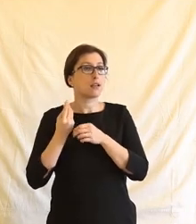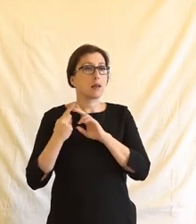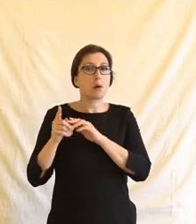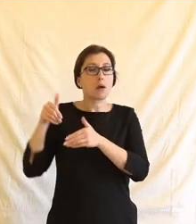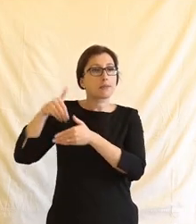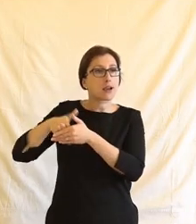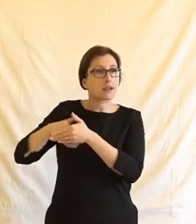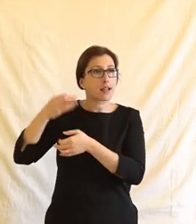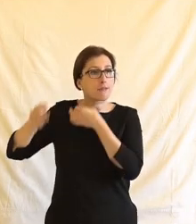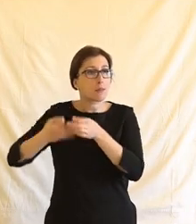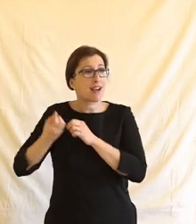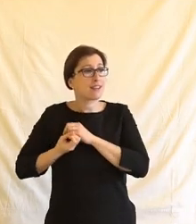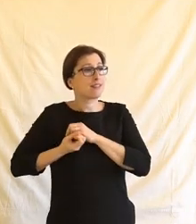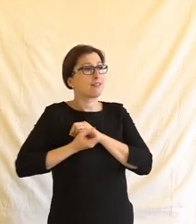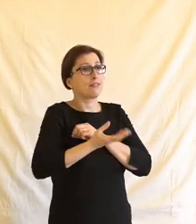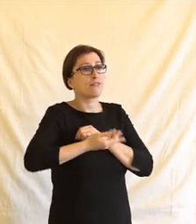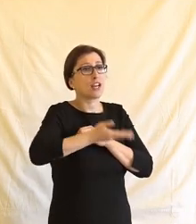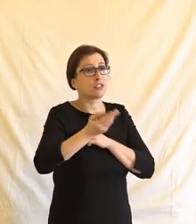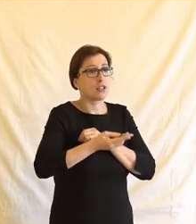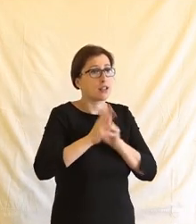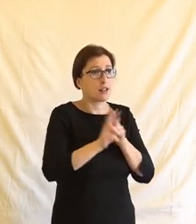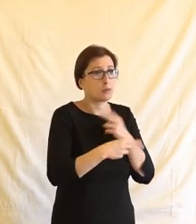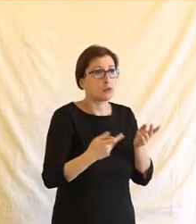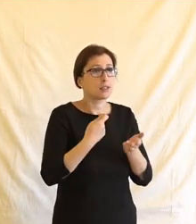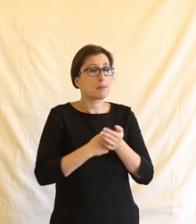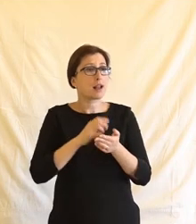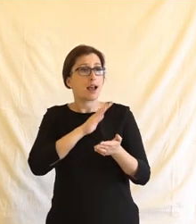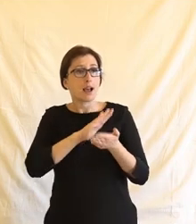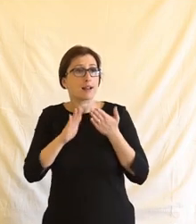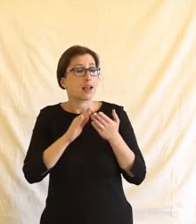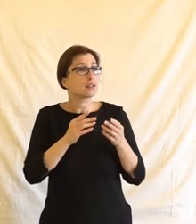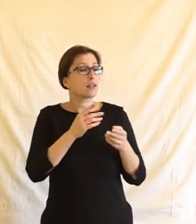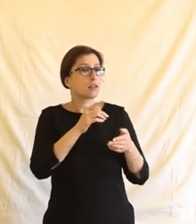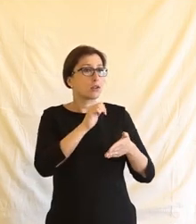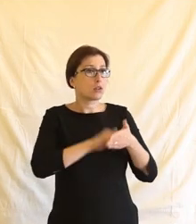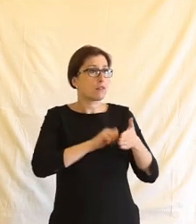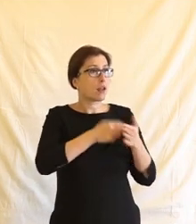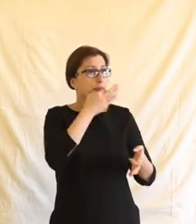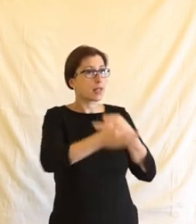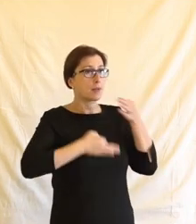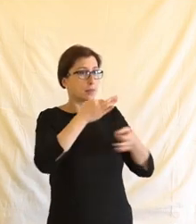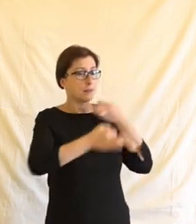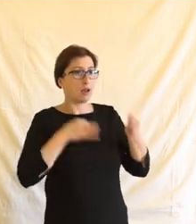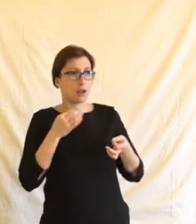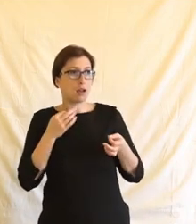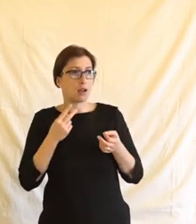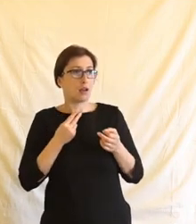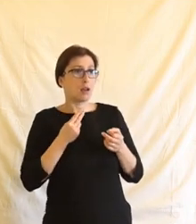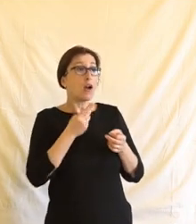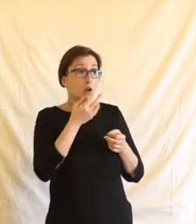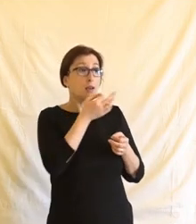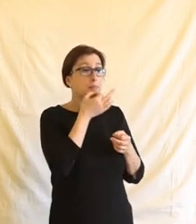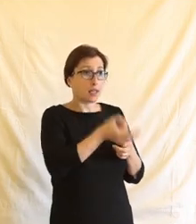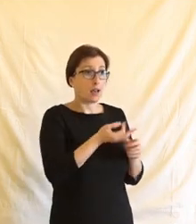interní informace, které ale nemůže zveřejnit, tak on přece nemusí naskakovat taky na tu vlnu těch otázek médií a ty otázky médií jsou v